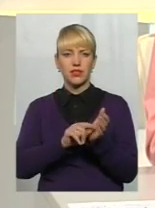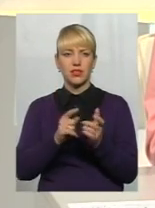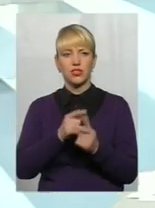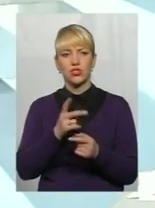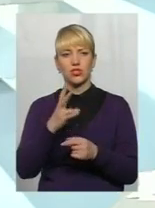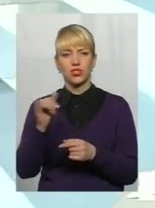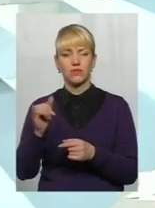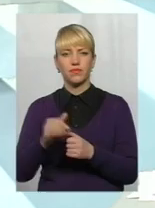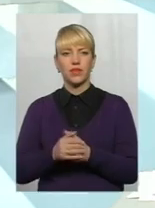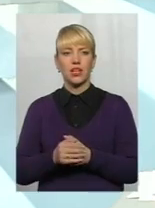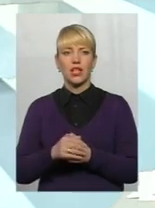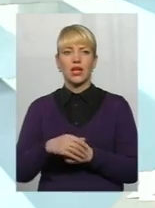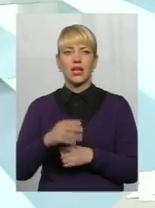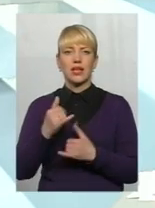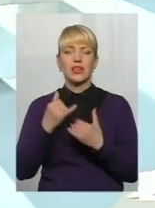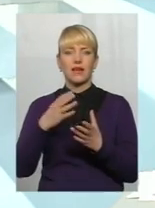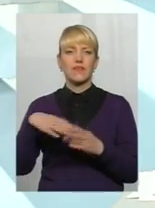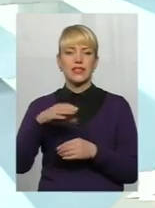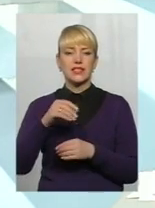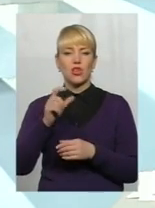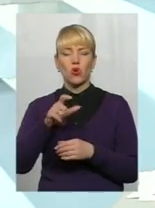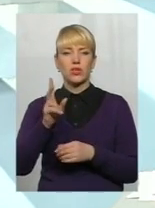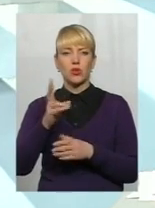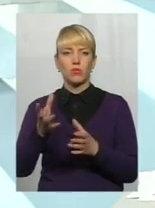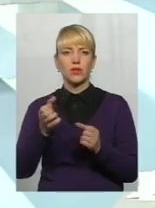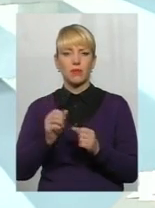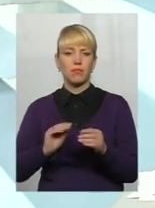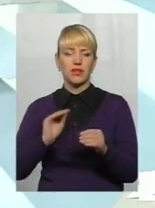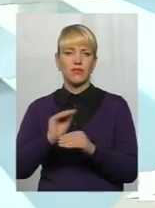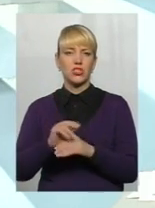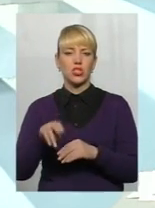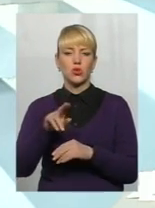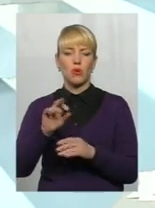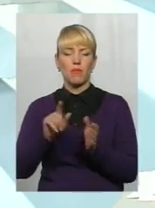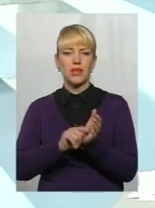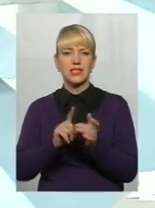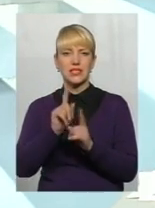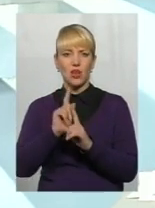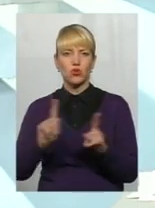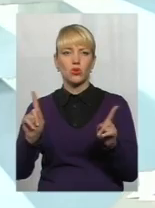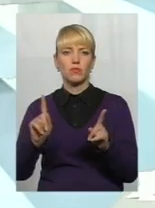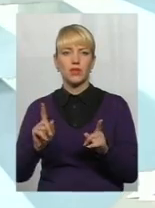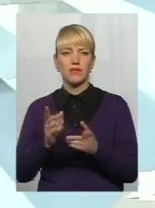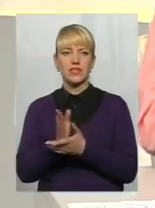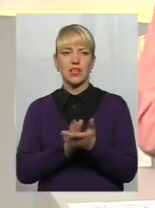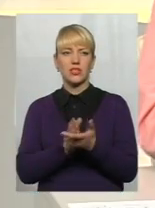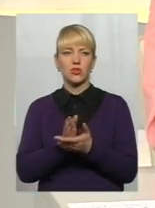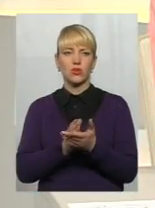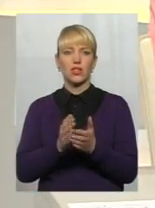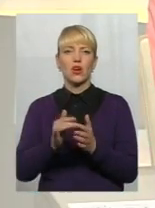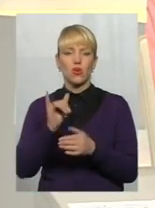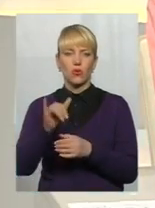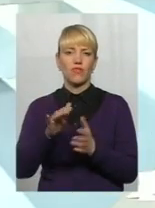ні? Не всіх осіб, які отримують підвищення до пенсії за особливі заслуги, великий розмір